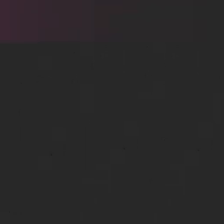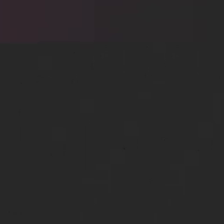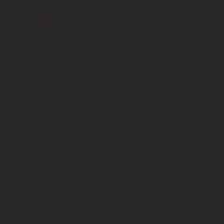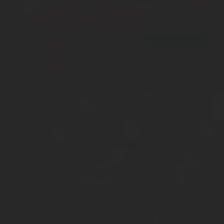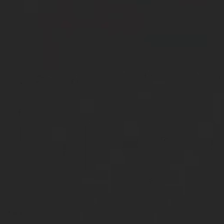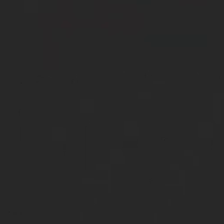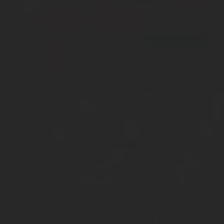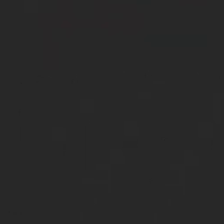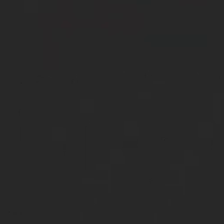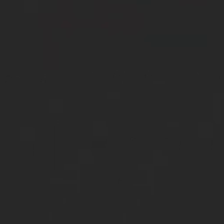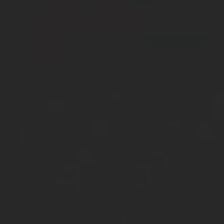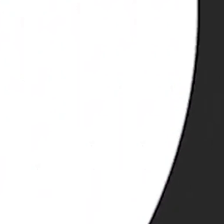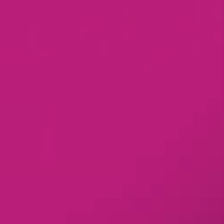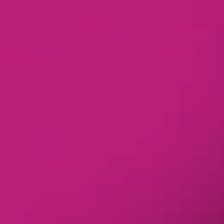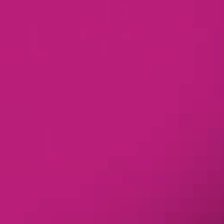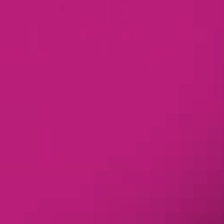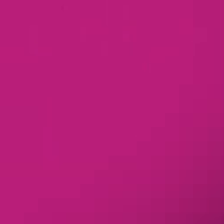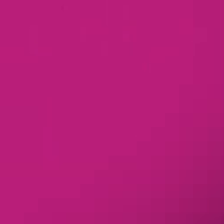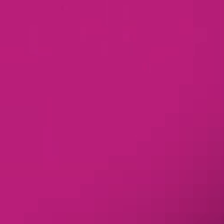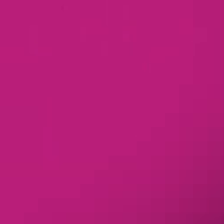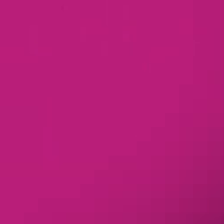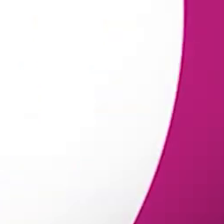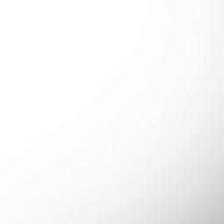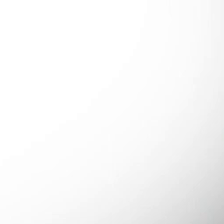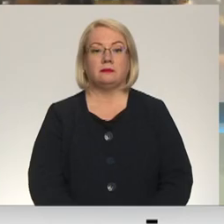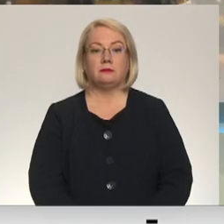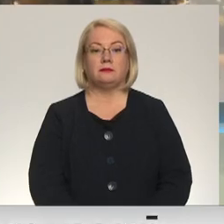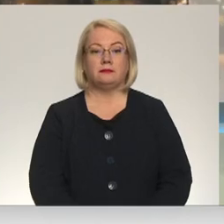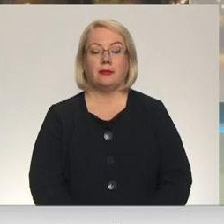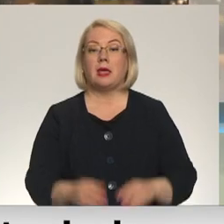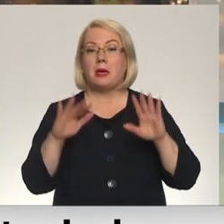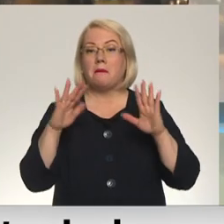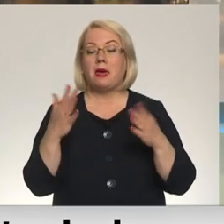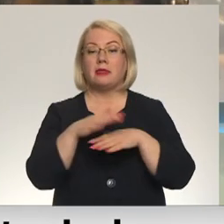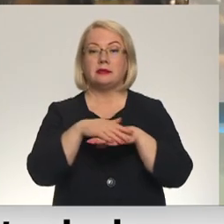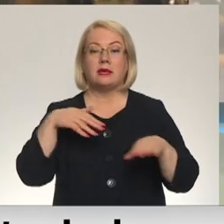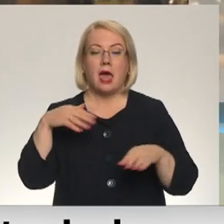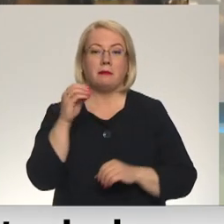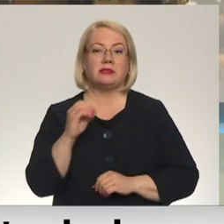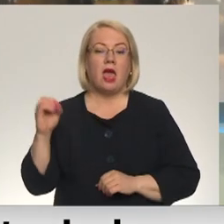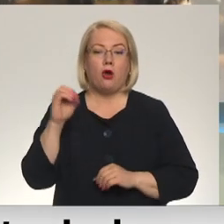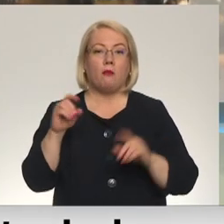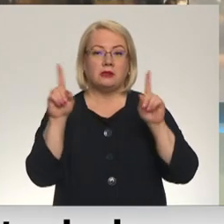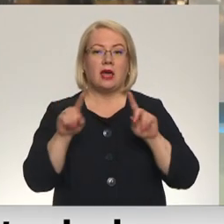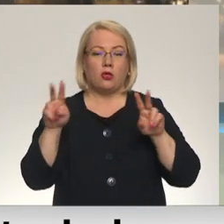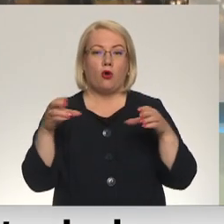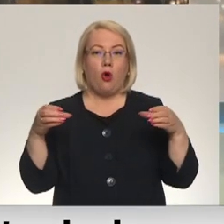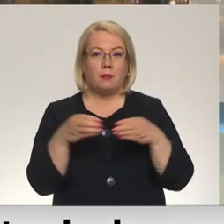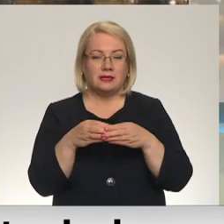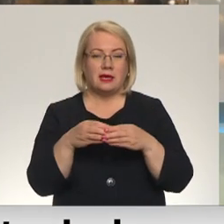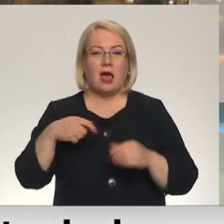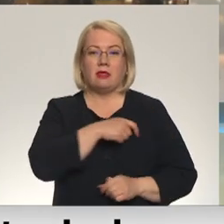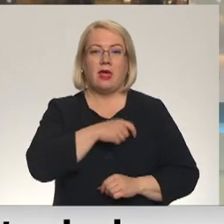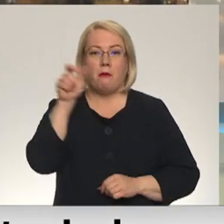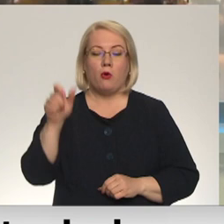Re, visi ēters ir te! Bet saimas Eiropas lietu komisijā deputāti šodien